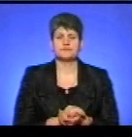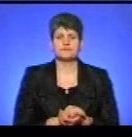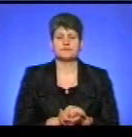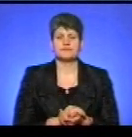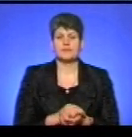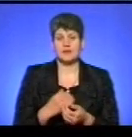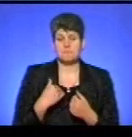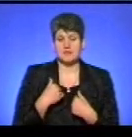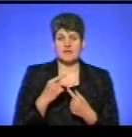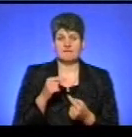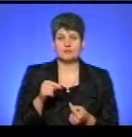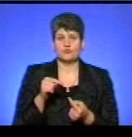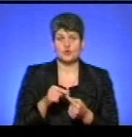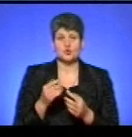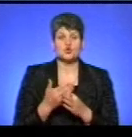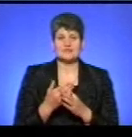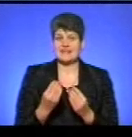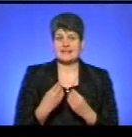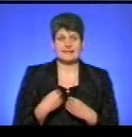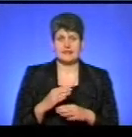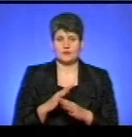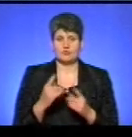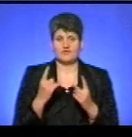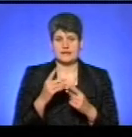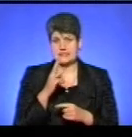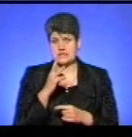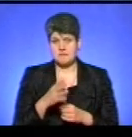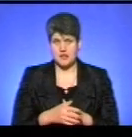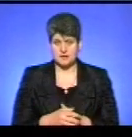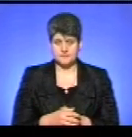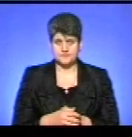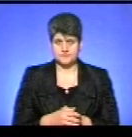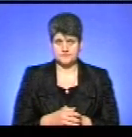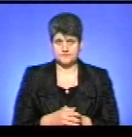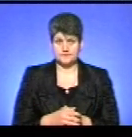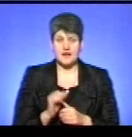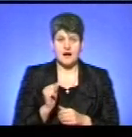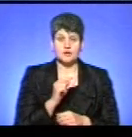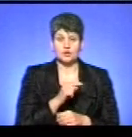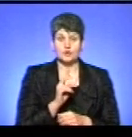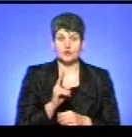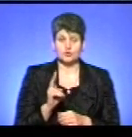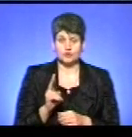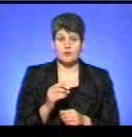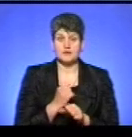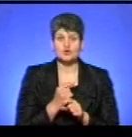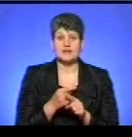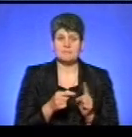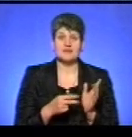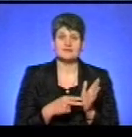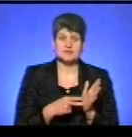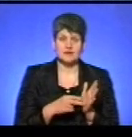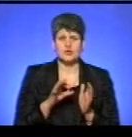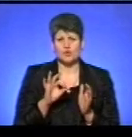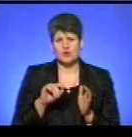Мені, відповідно, субсидії не дають, бо велика зарплата. А той, хто працює на півставки, там